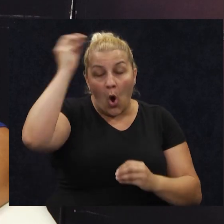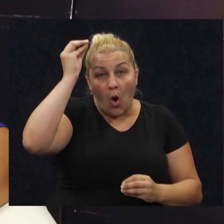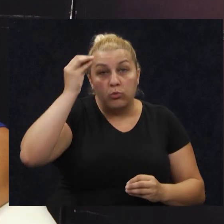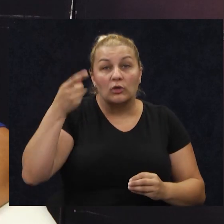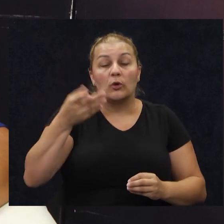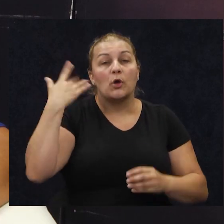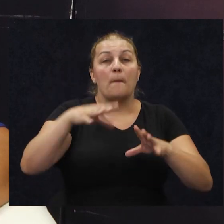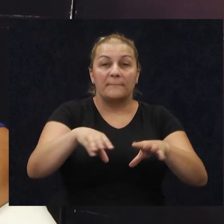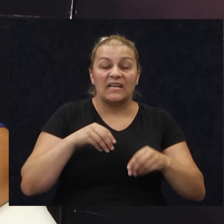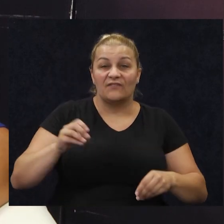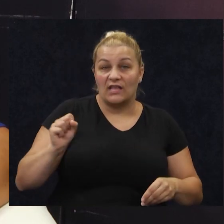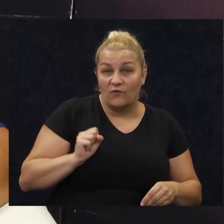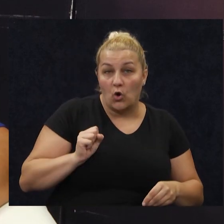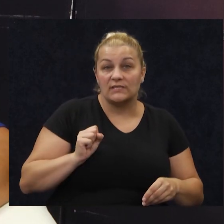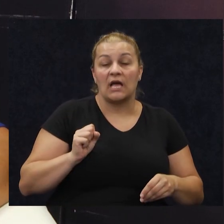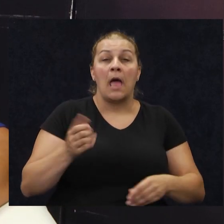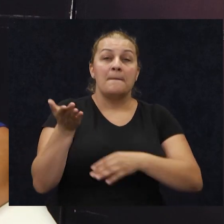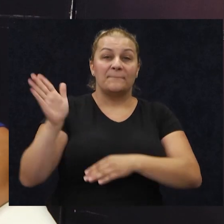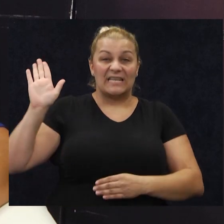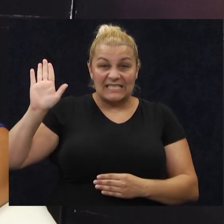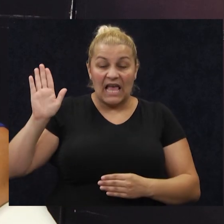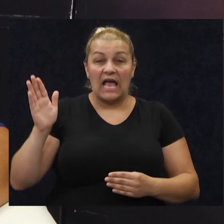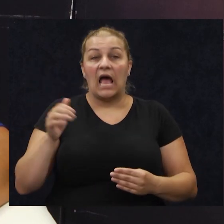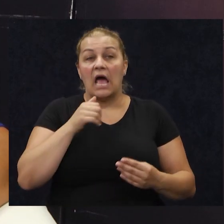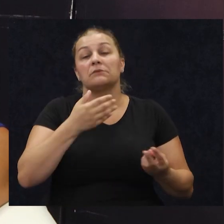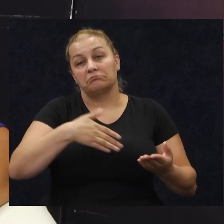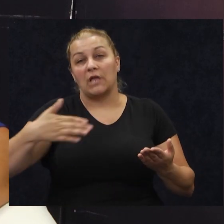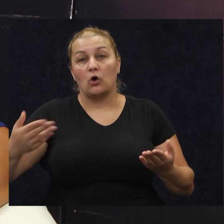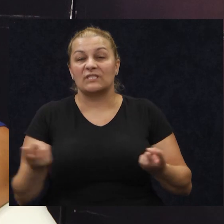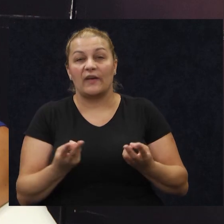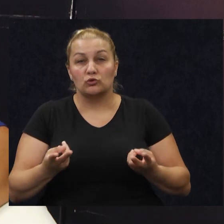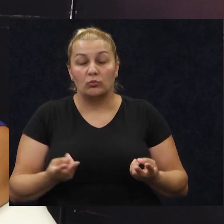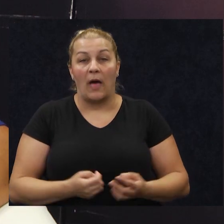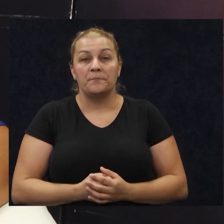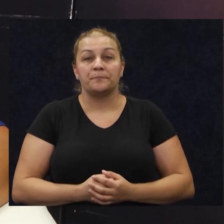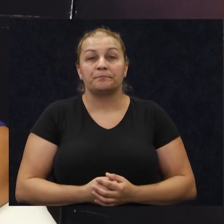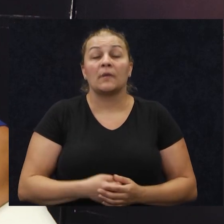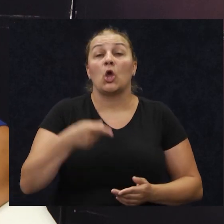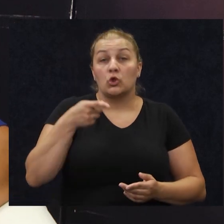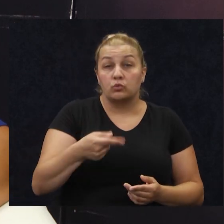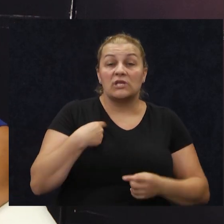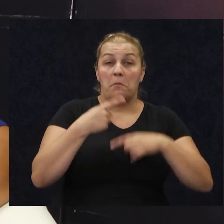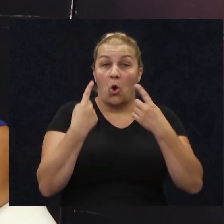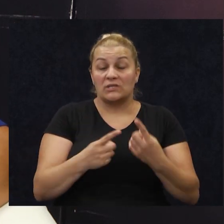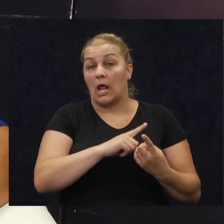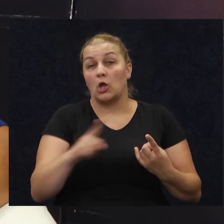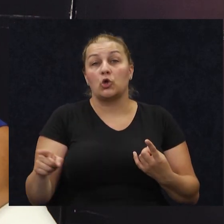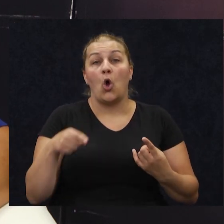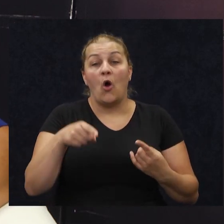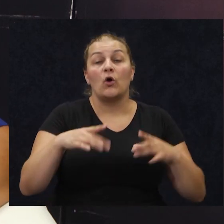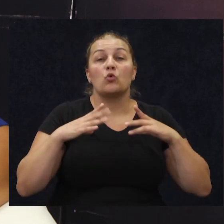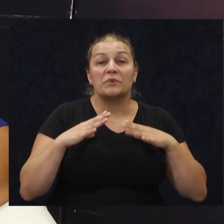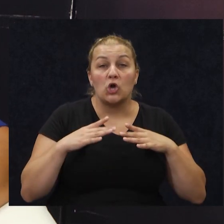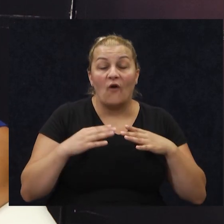gdje je bio prihvat vojske, prisega i tako sve skupa. I tu sam ostala, eto, do toga